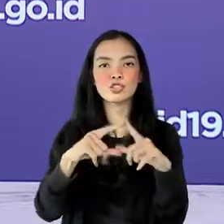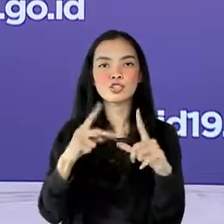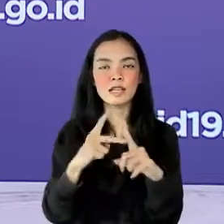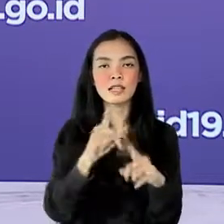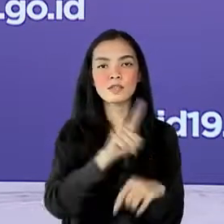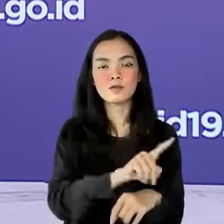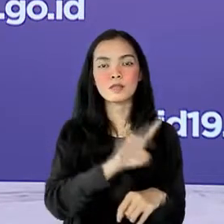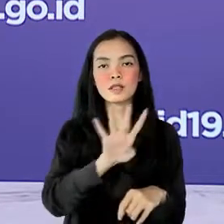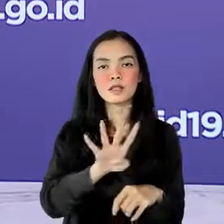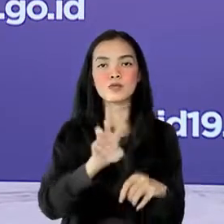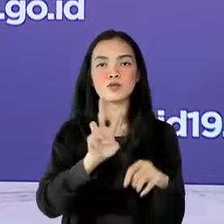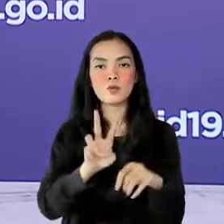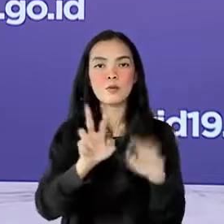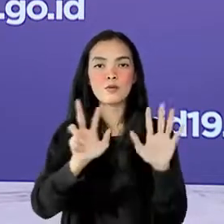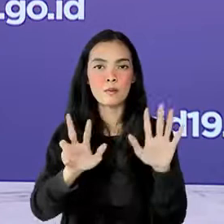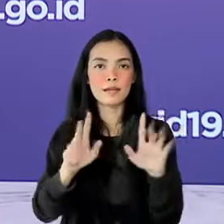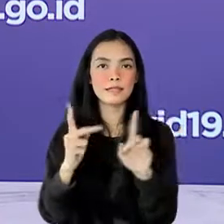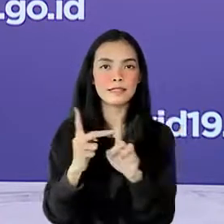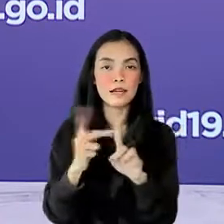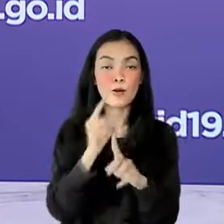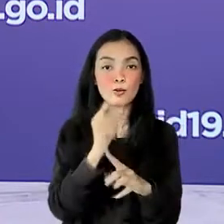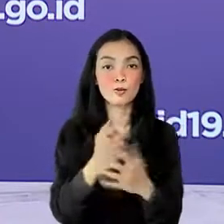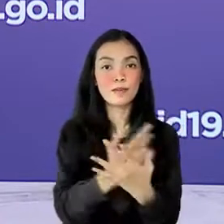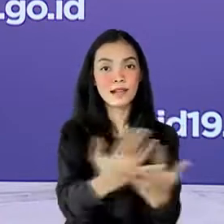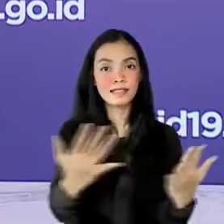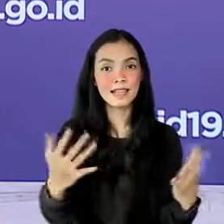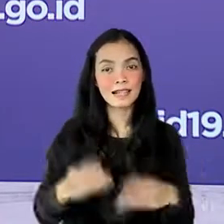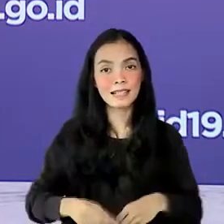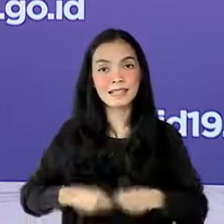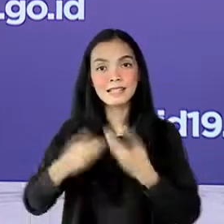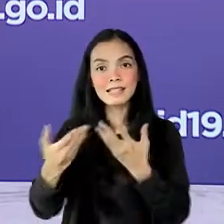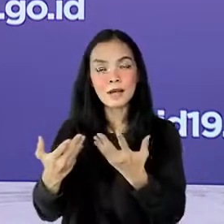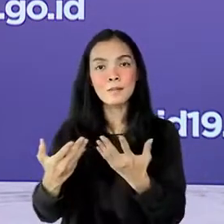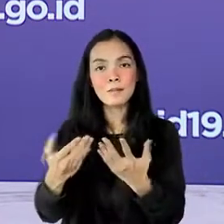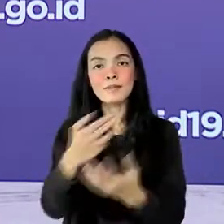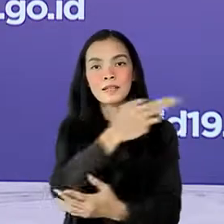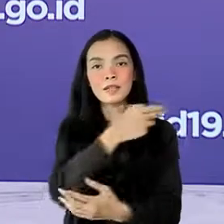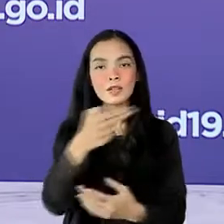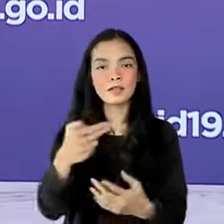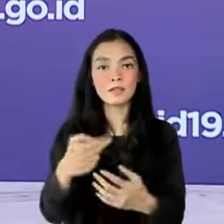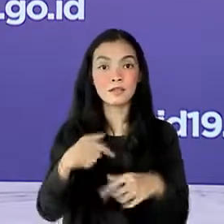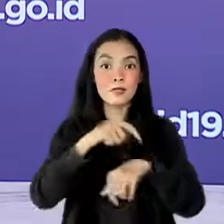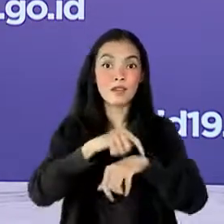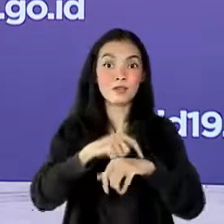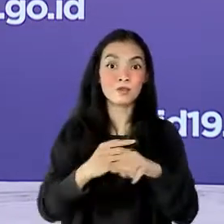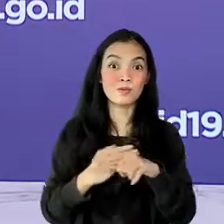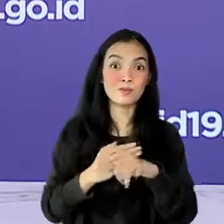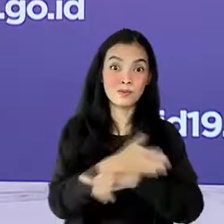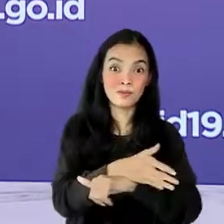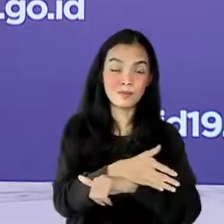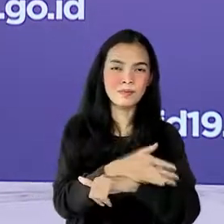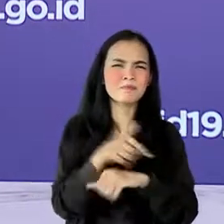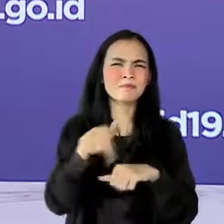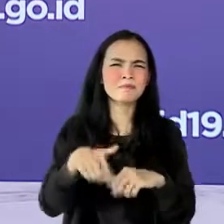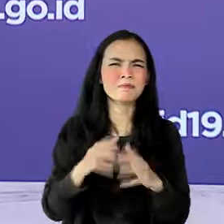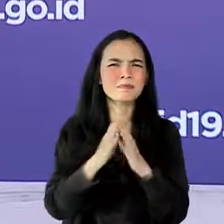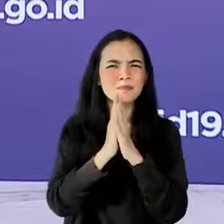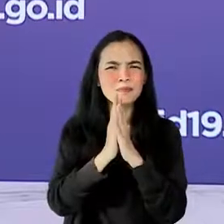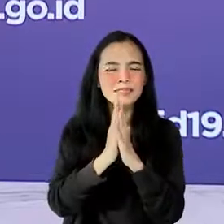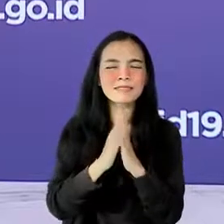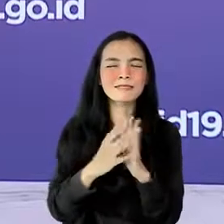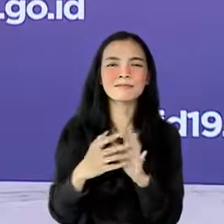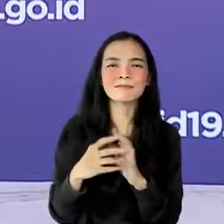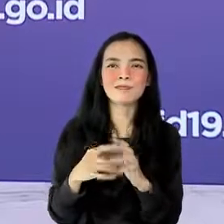bagi seluruh umat Islam di Indonesia jadikan momentum Idul Adha ini untuk semakin